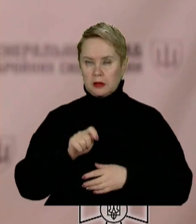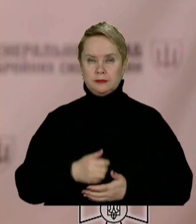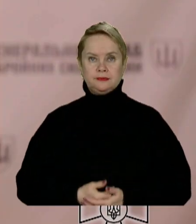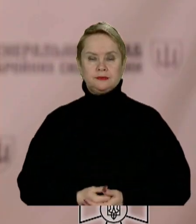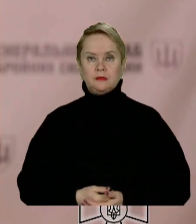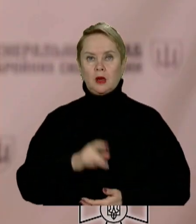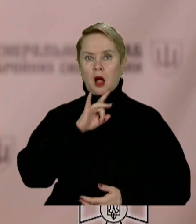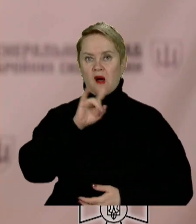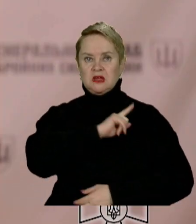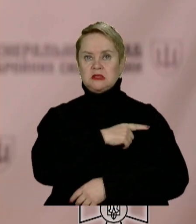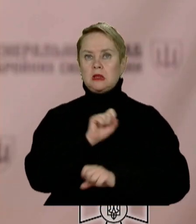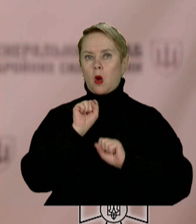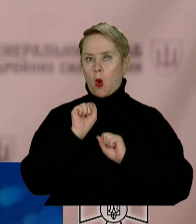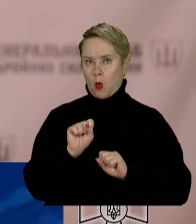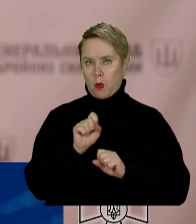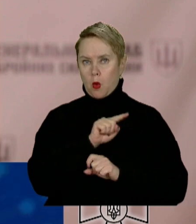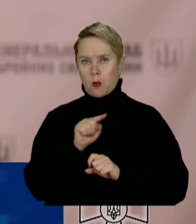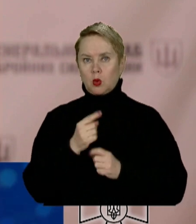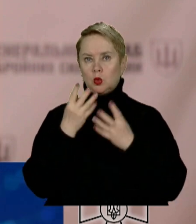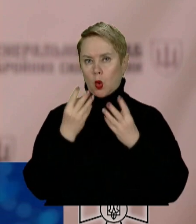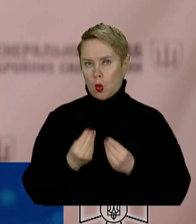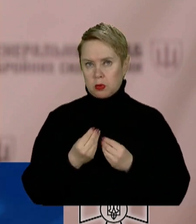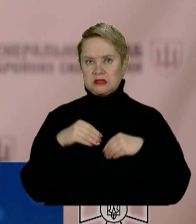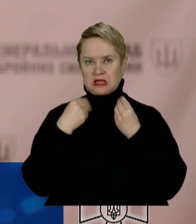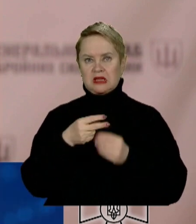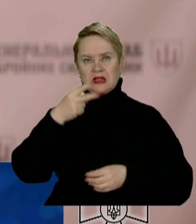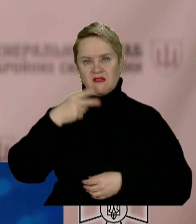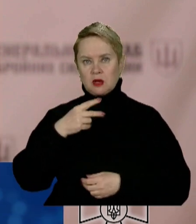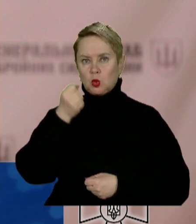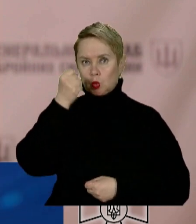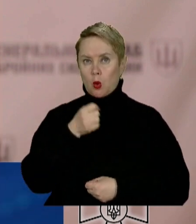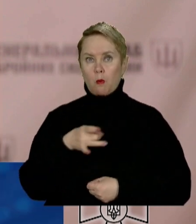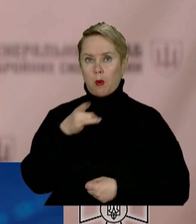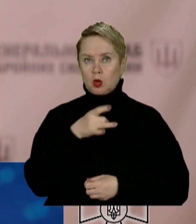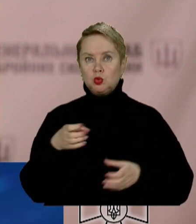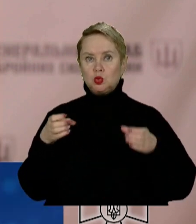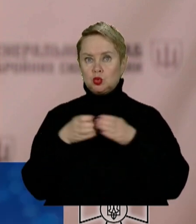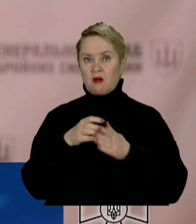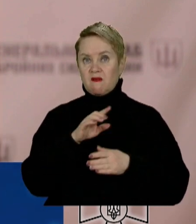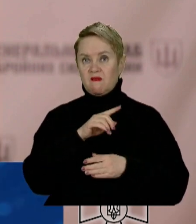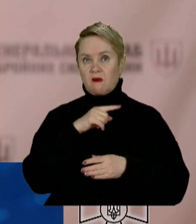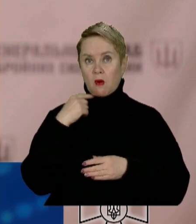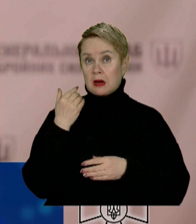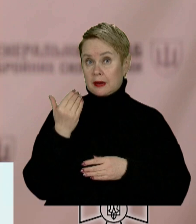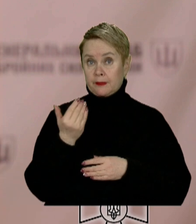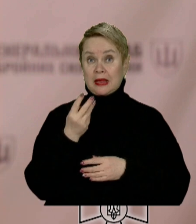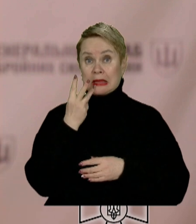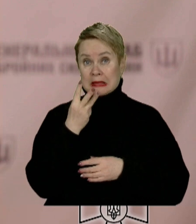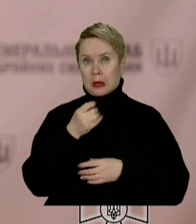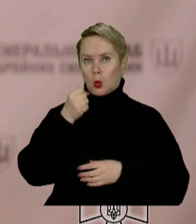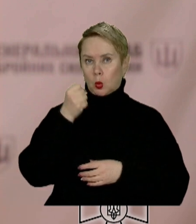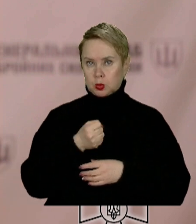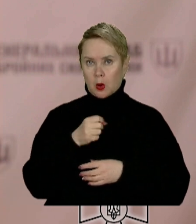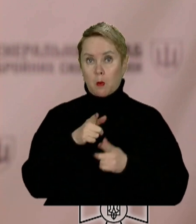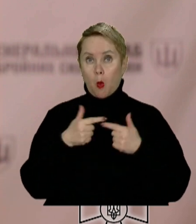Авіація Силоборони протягом минулої доби завдала 20 ударів по районах зосередження ворога, а також три удари